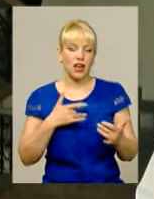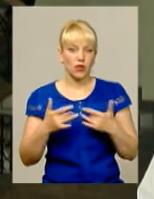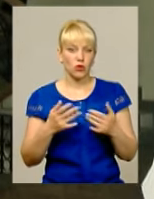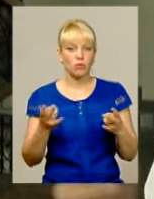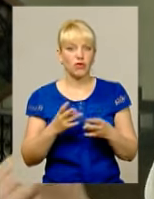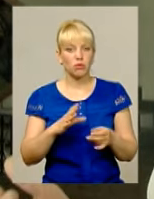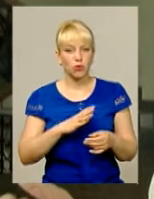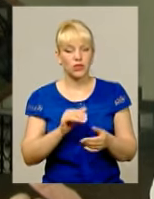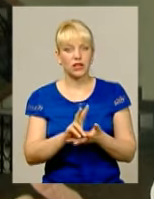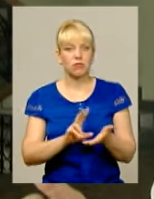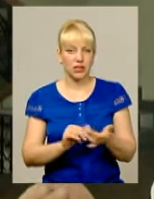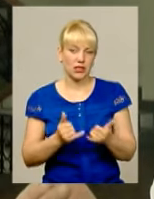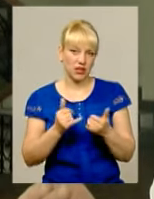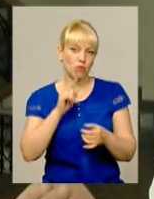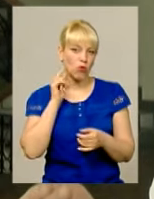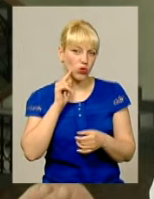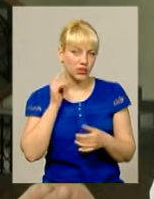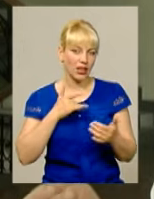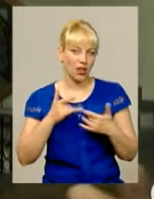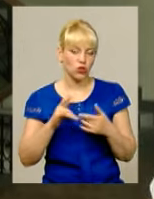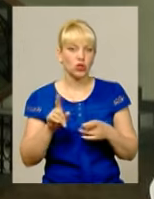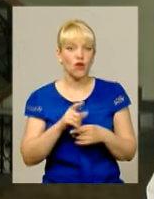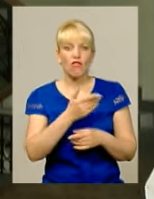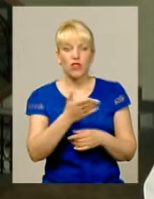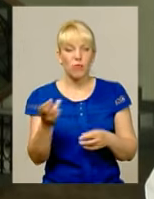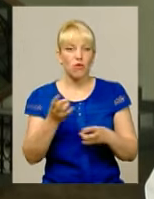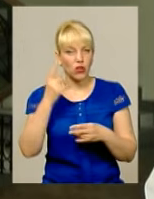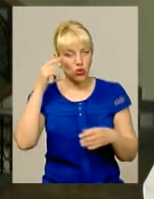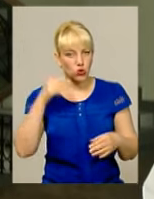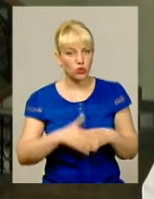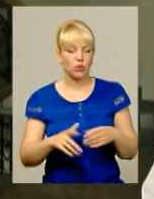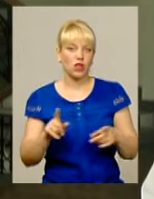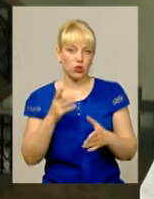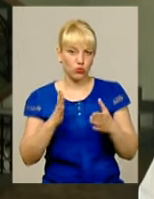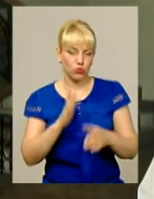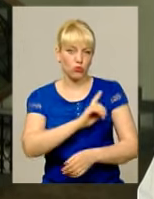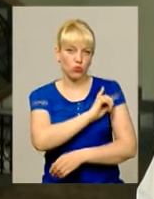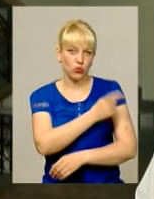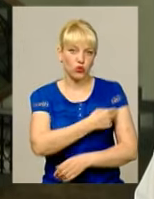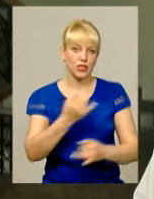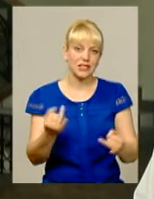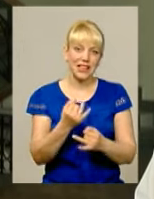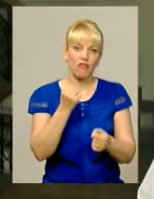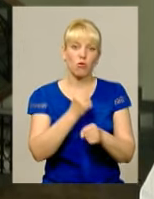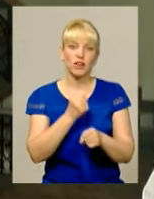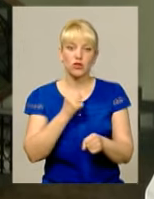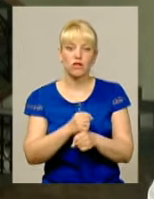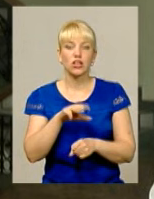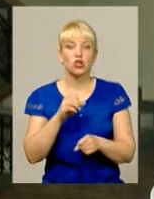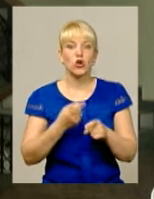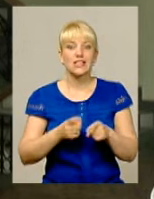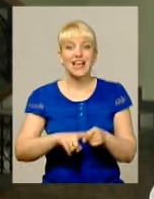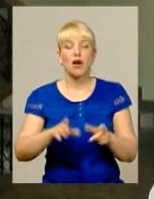І приклад для молодих акторів, що вони мають розуміти, що якщо вони будуть потужно, цікаво працювати То це